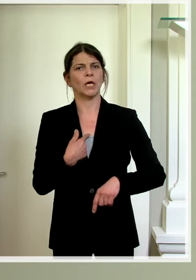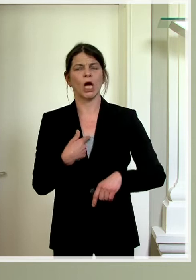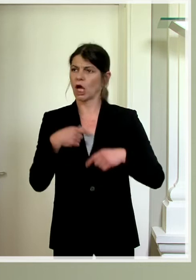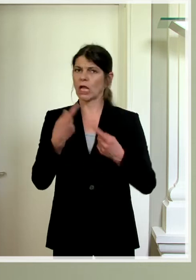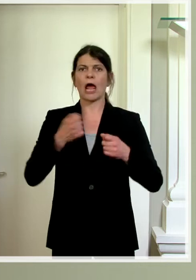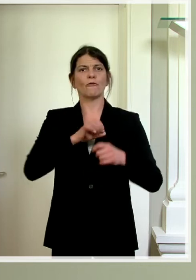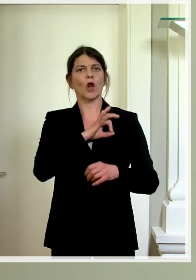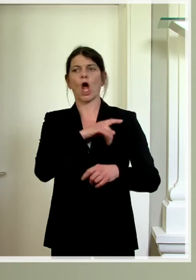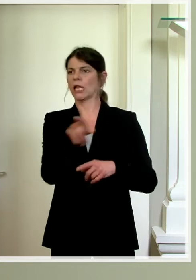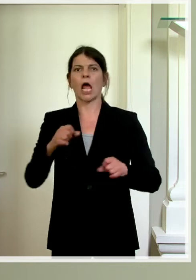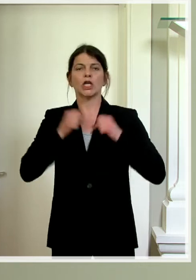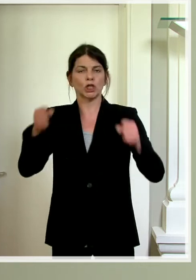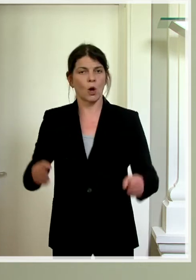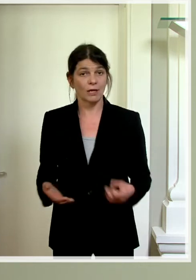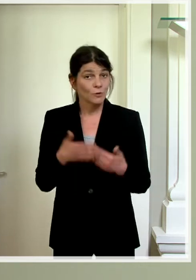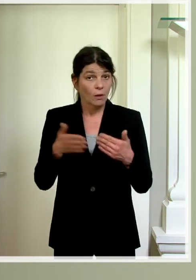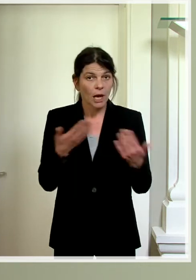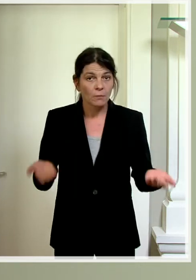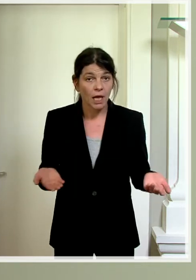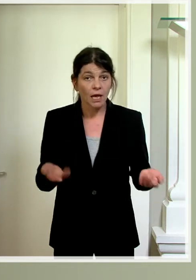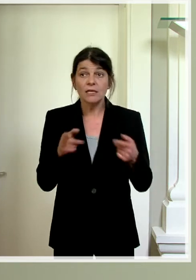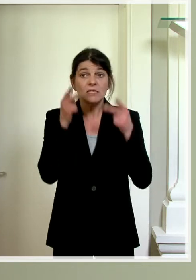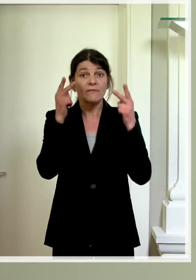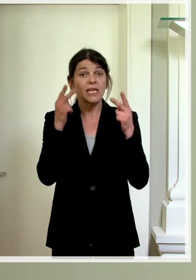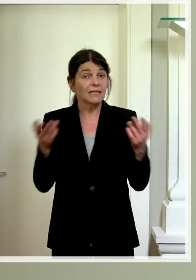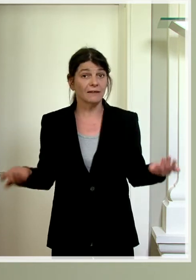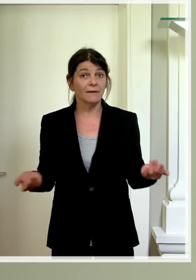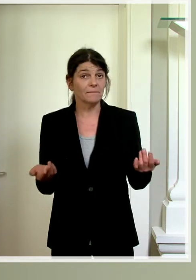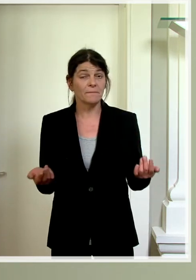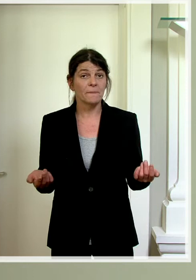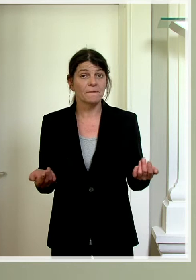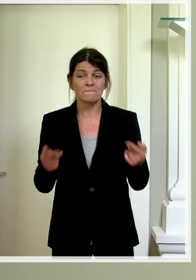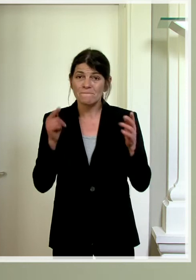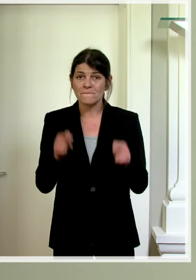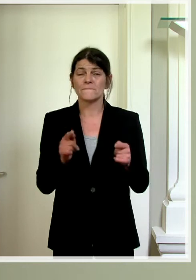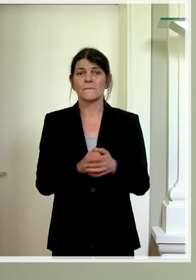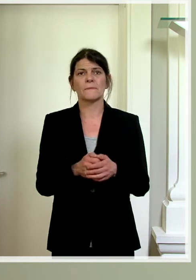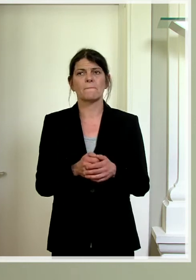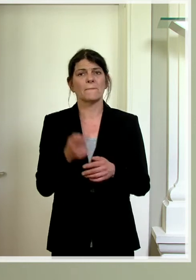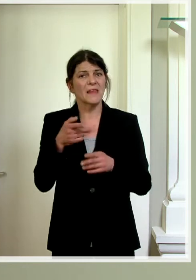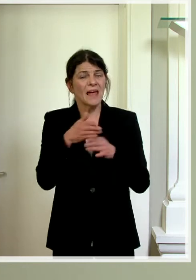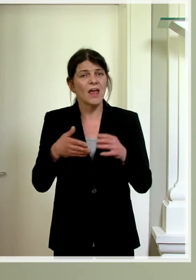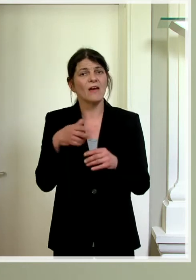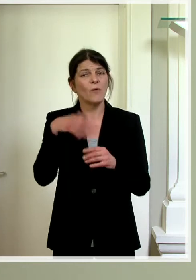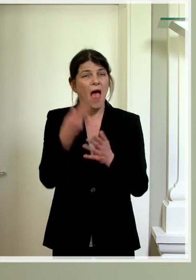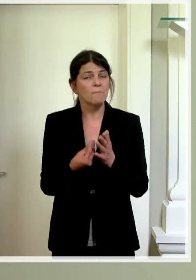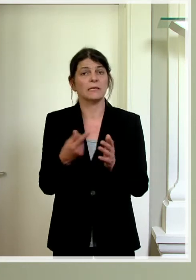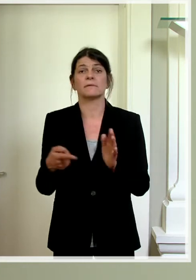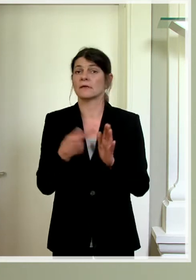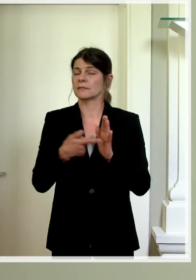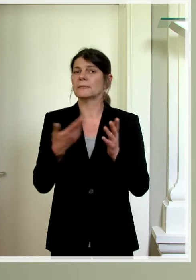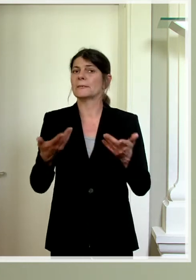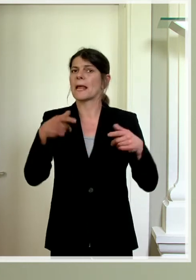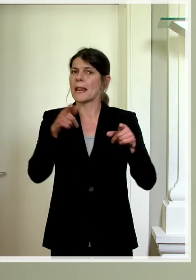Freunde zu erschrecken. Und das ist sehr wichtig, dass dieser Teil der App eben auch